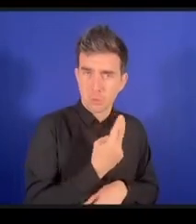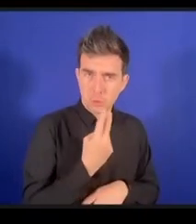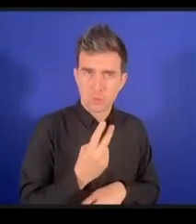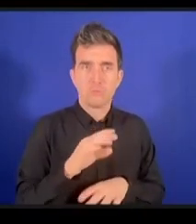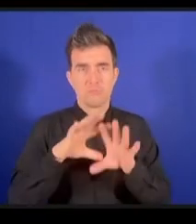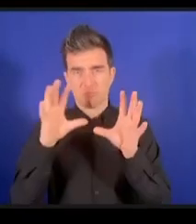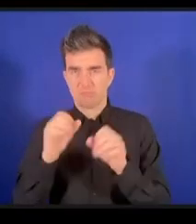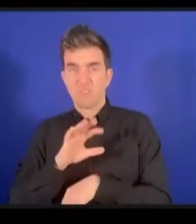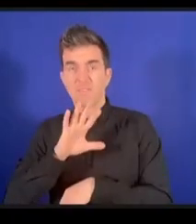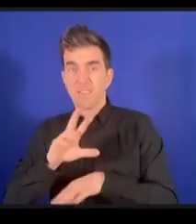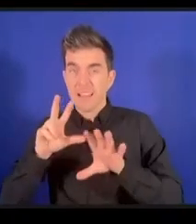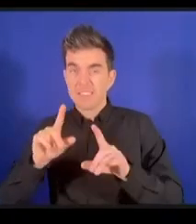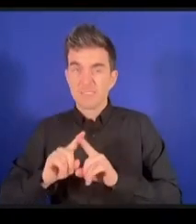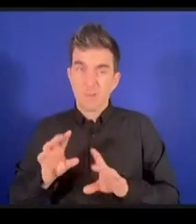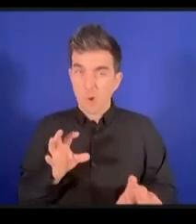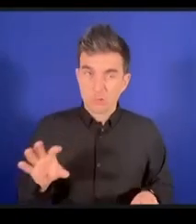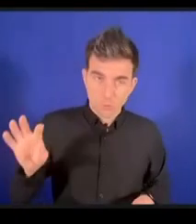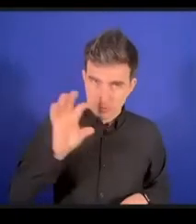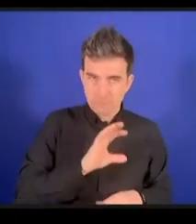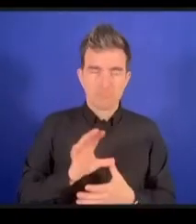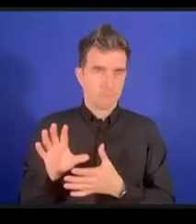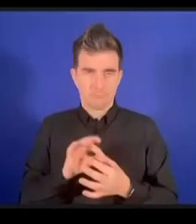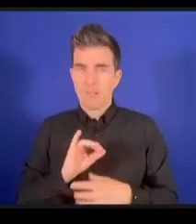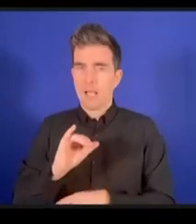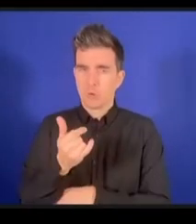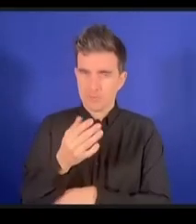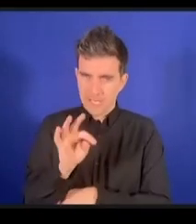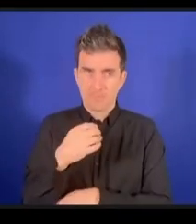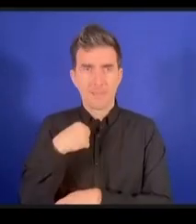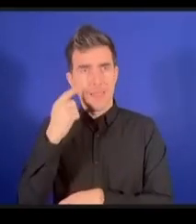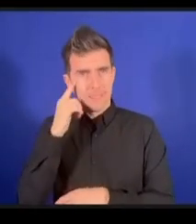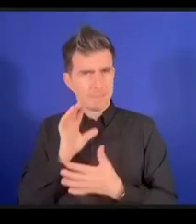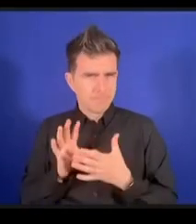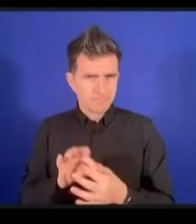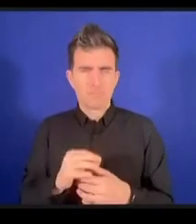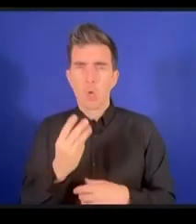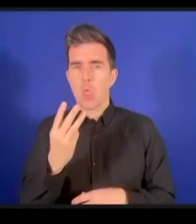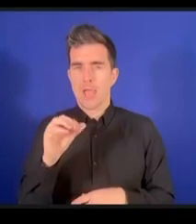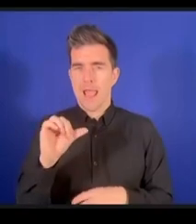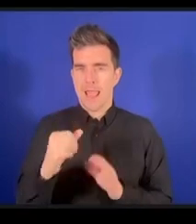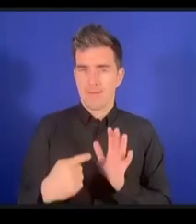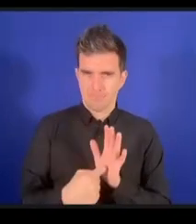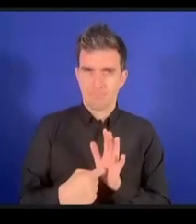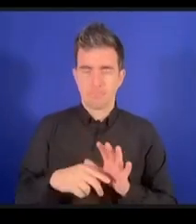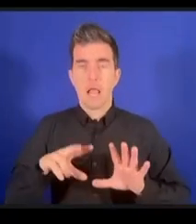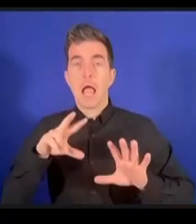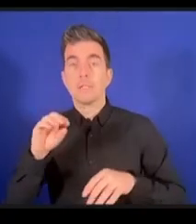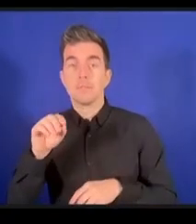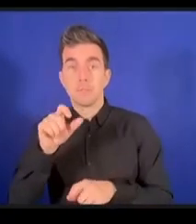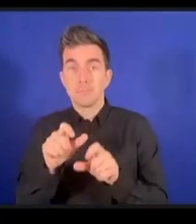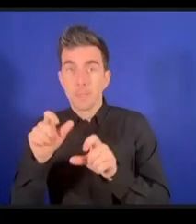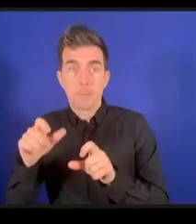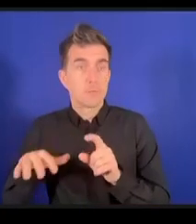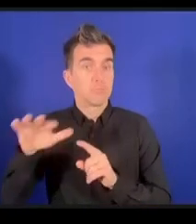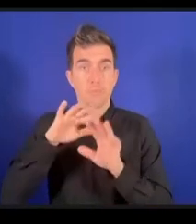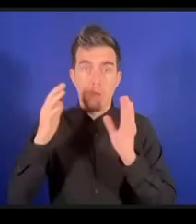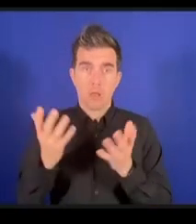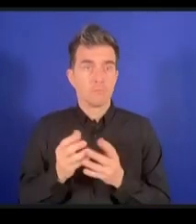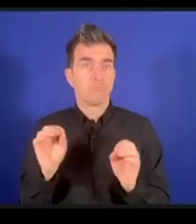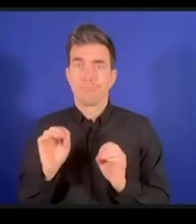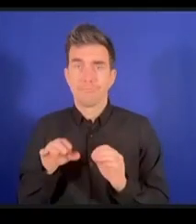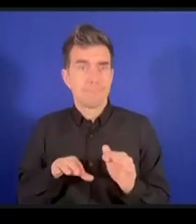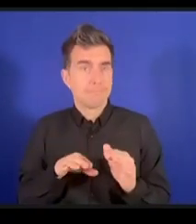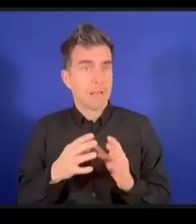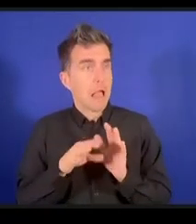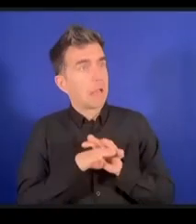80% des personnes du monde n'ont pas accès à des soins de santé 80% des gens du monde ne peuvent pas s'offrir des soins de santé